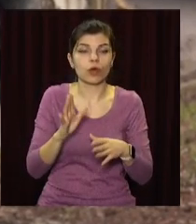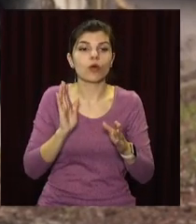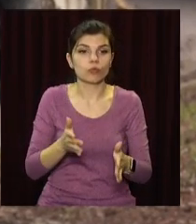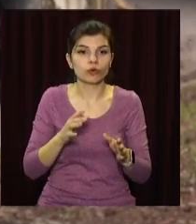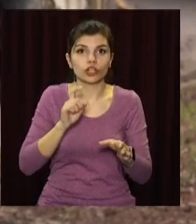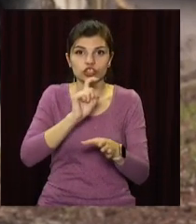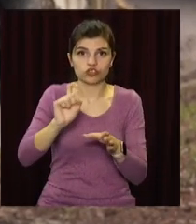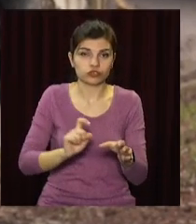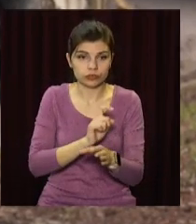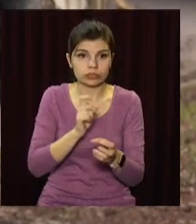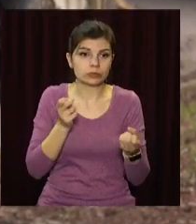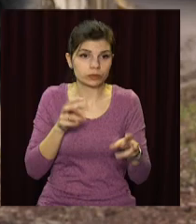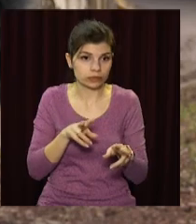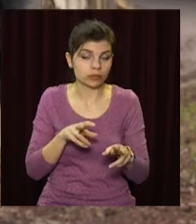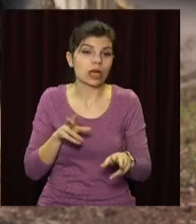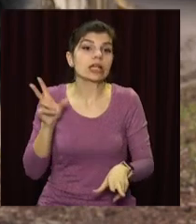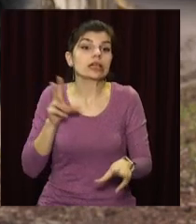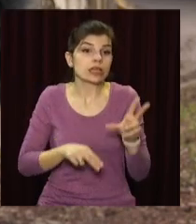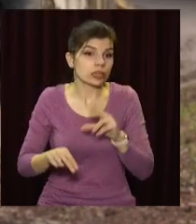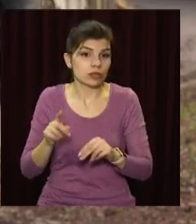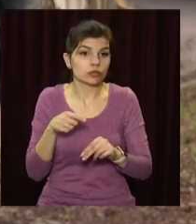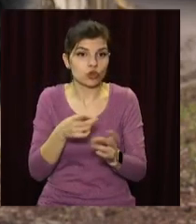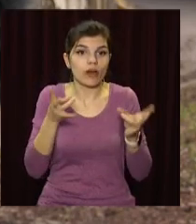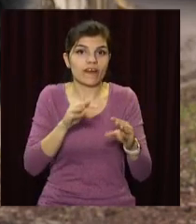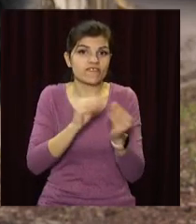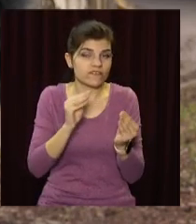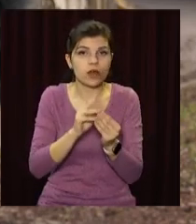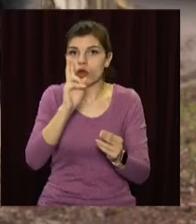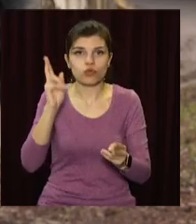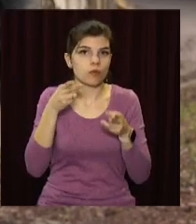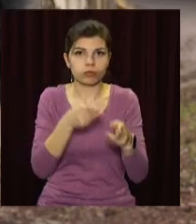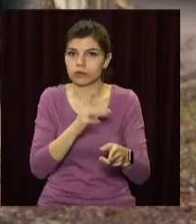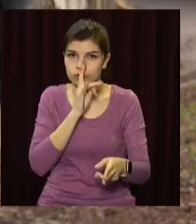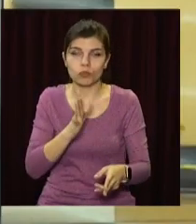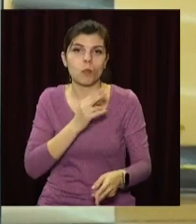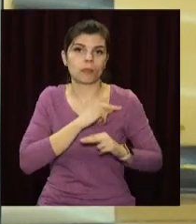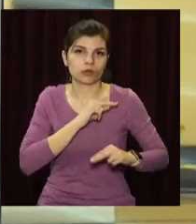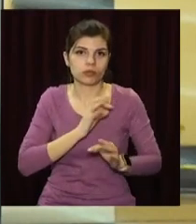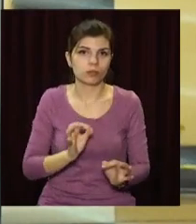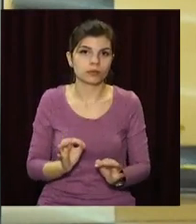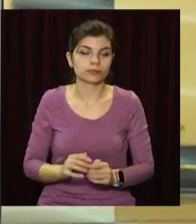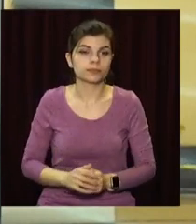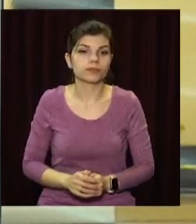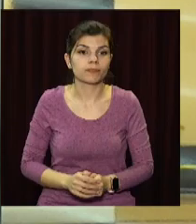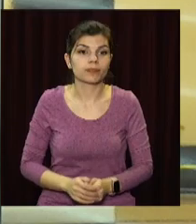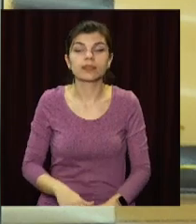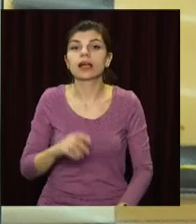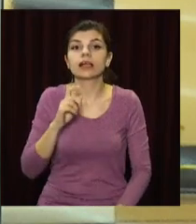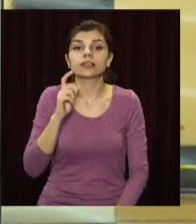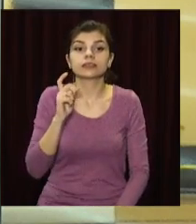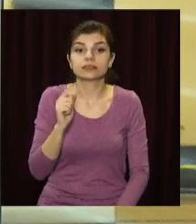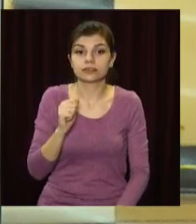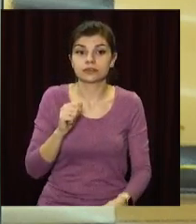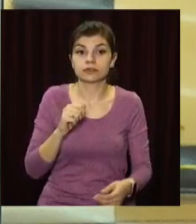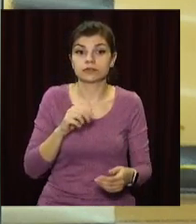приварено. І сподіваємось, що люк залишиться на місці, і колектор буде працювати. За неправильну карту